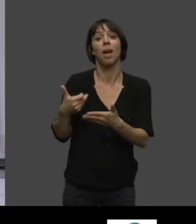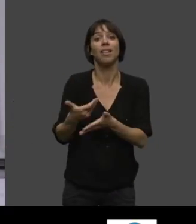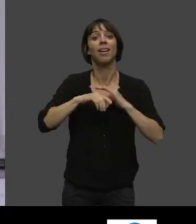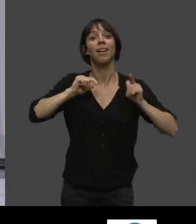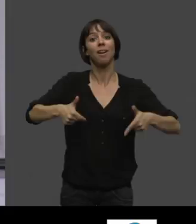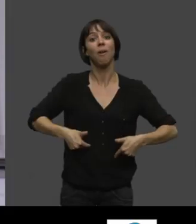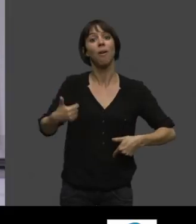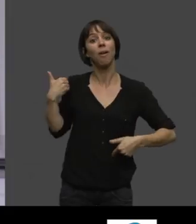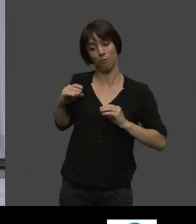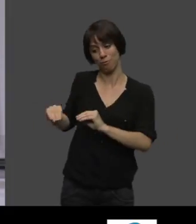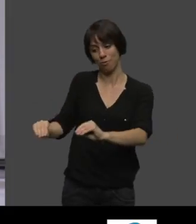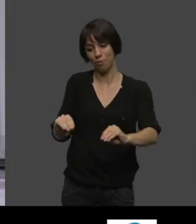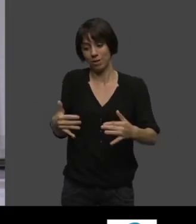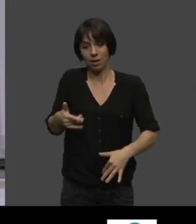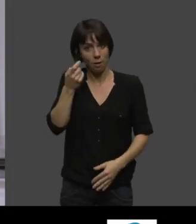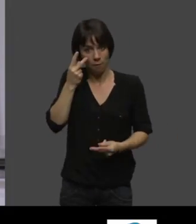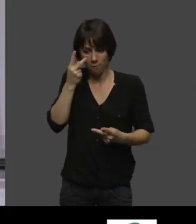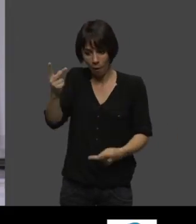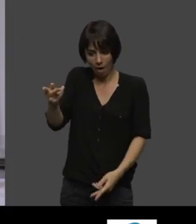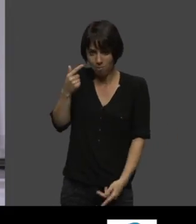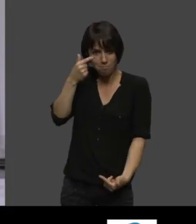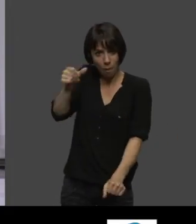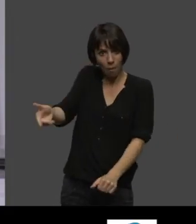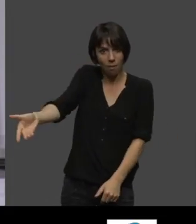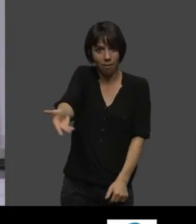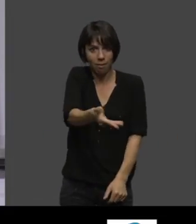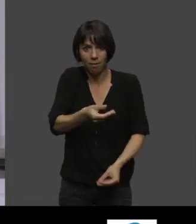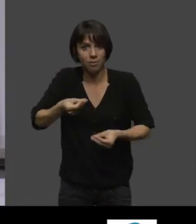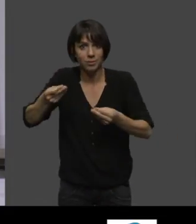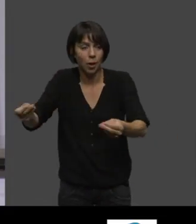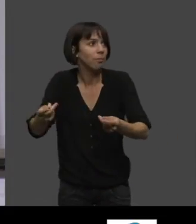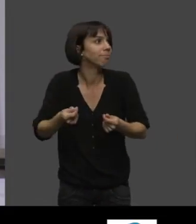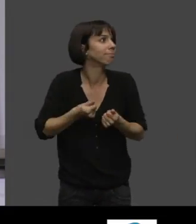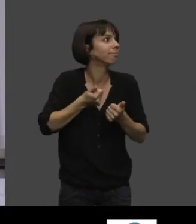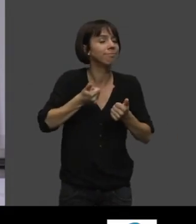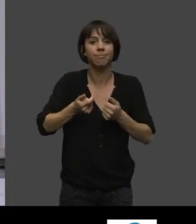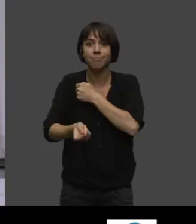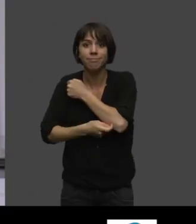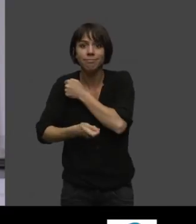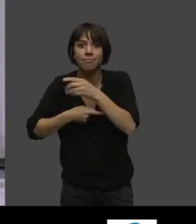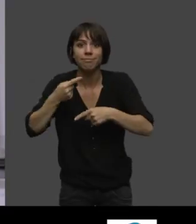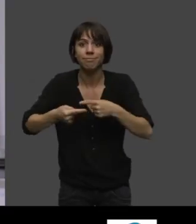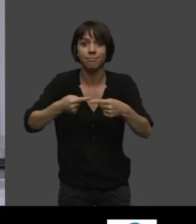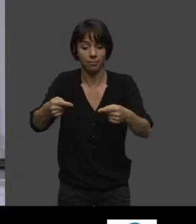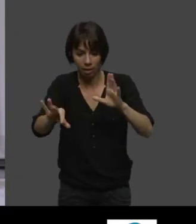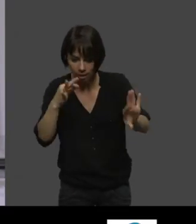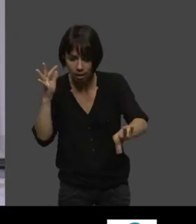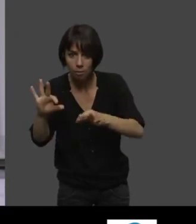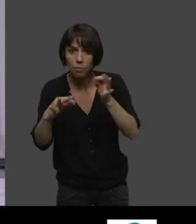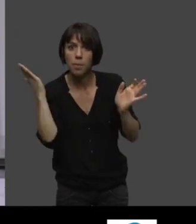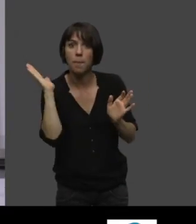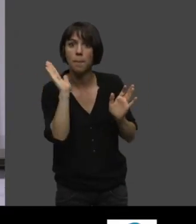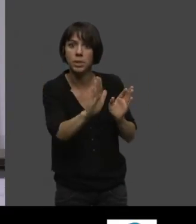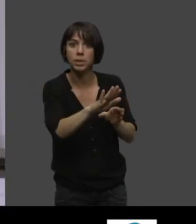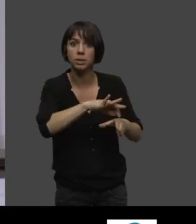enthousiastes. Ils sont enthousiastes, ils découvrent un monde, un métier, bien sûr, qui leur échappait, c'est normal,